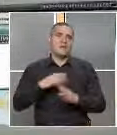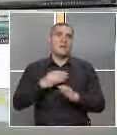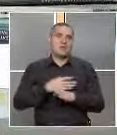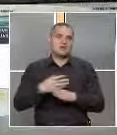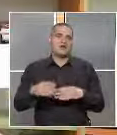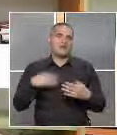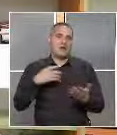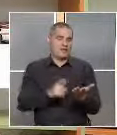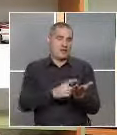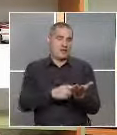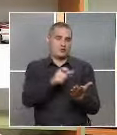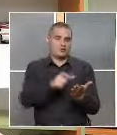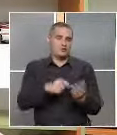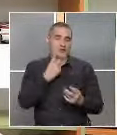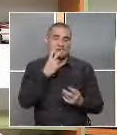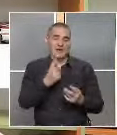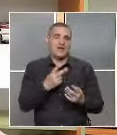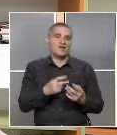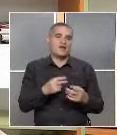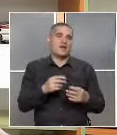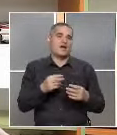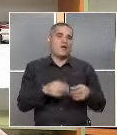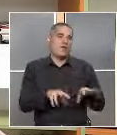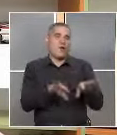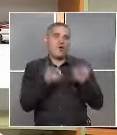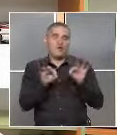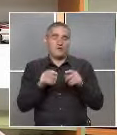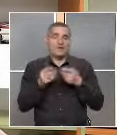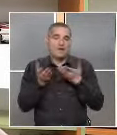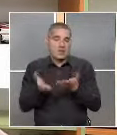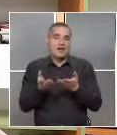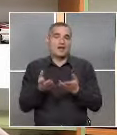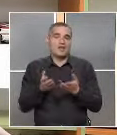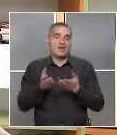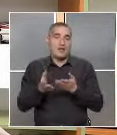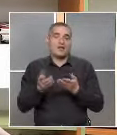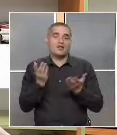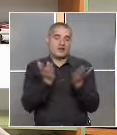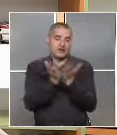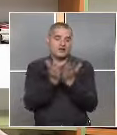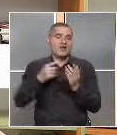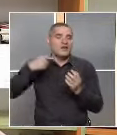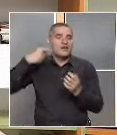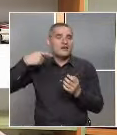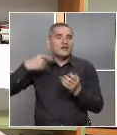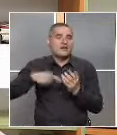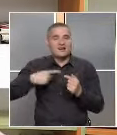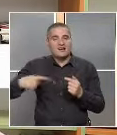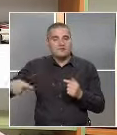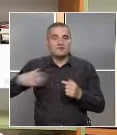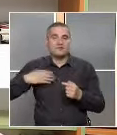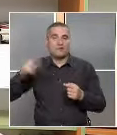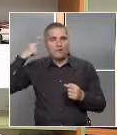електронните устройства, да гледат на готово, нека да четат, да развиват своето въображение, да обогатяват своя